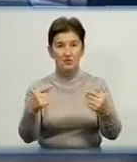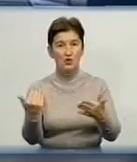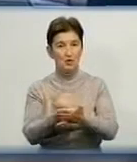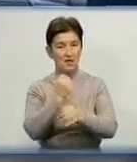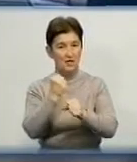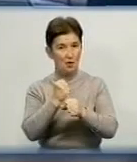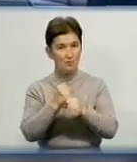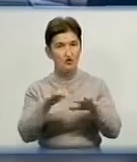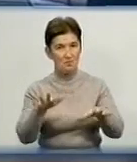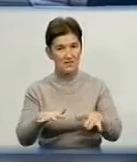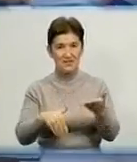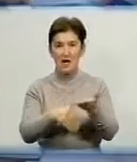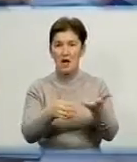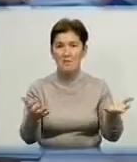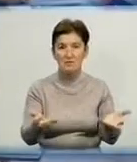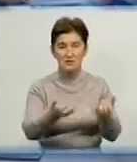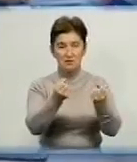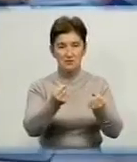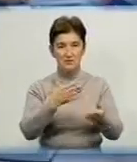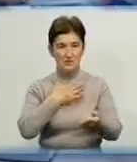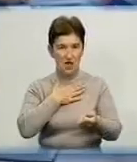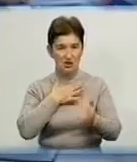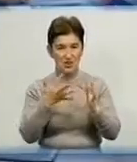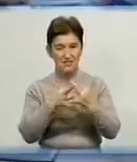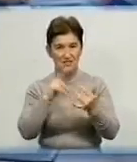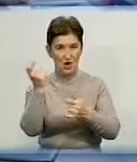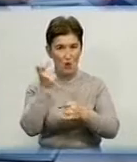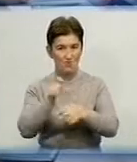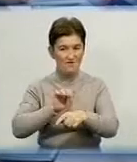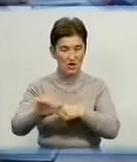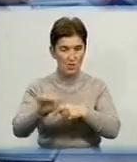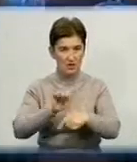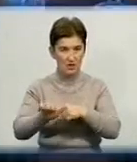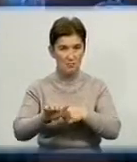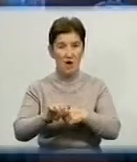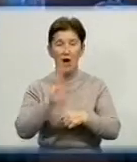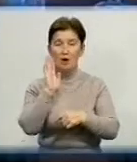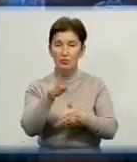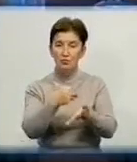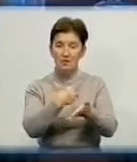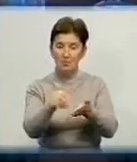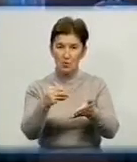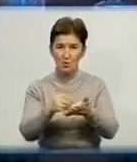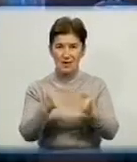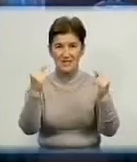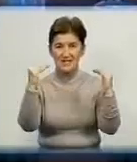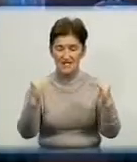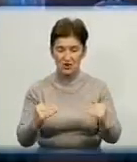місця та підтримує сільгоспорівників області. А споживачі матимуть продукти за зниженими цінами, запевняють інвестори.